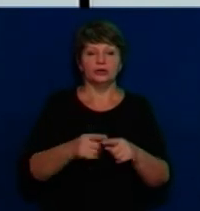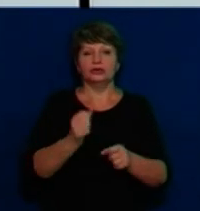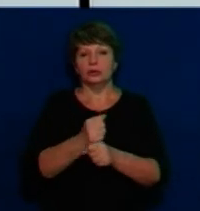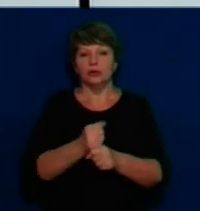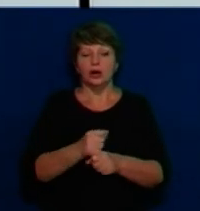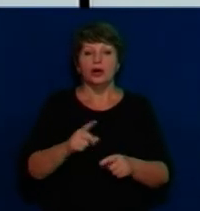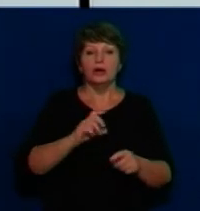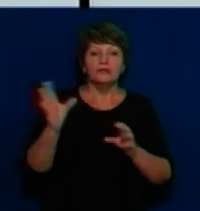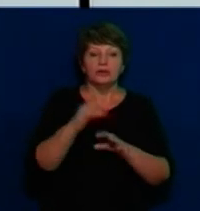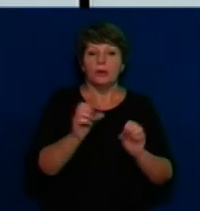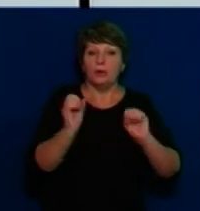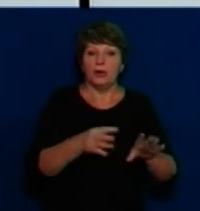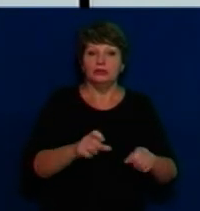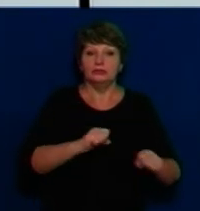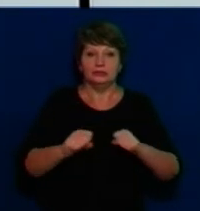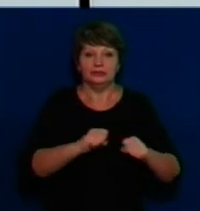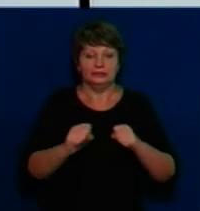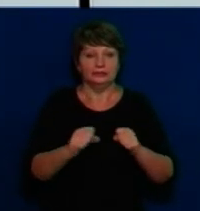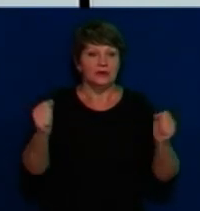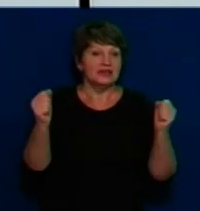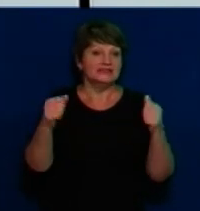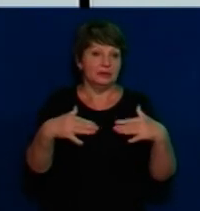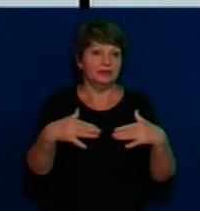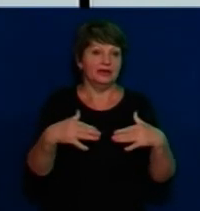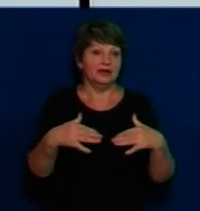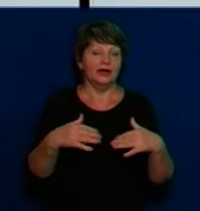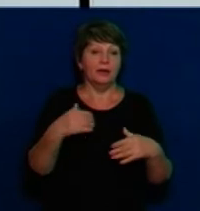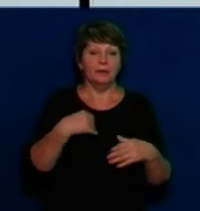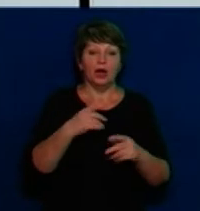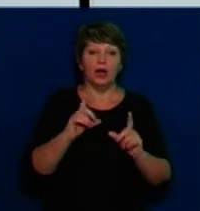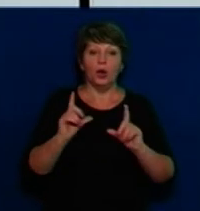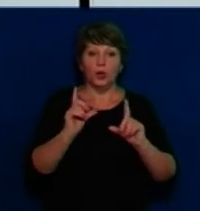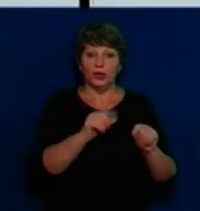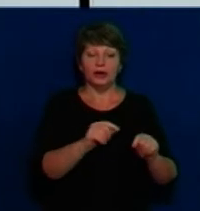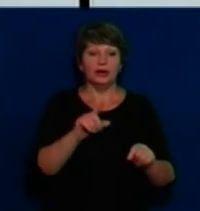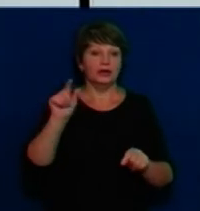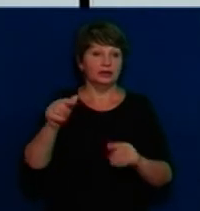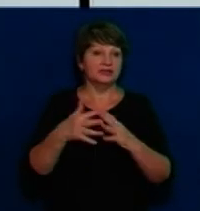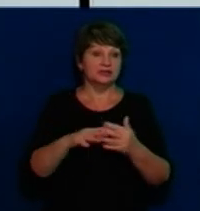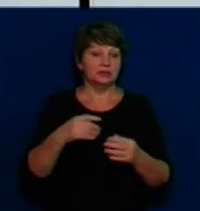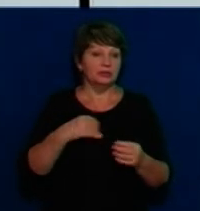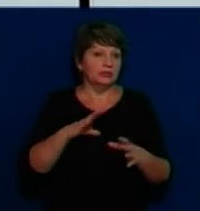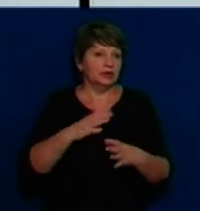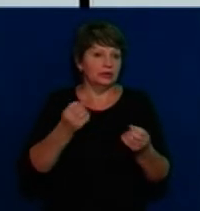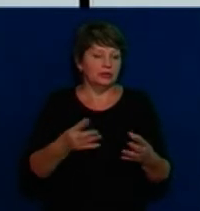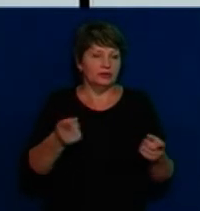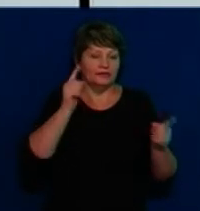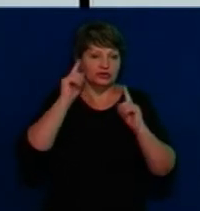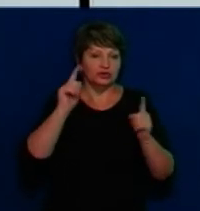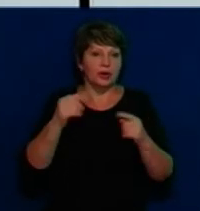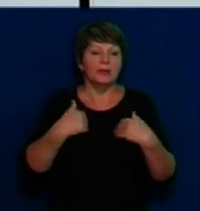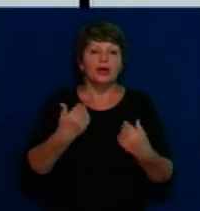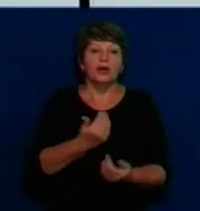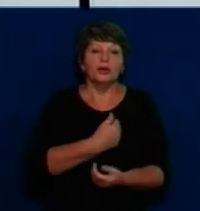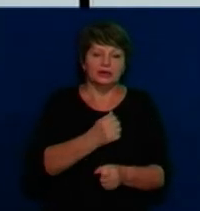ж як їх допекло, що вони всі зібралися. Ми оттуда уїхали просто в шокі. Ми хотіли їм зробити пропозицію, але ми